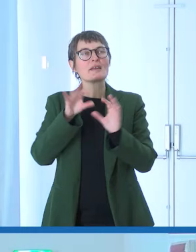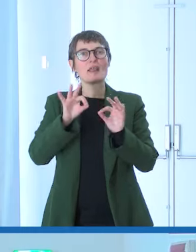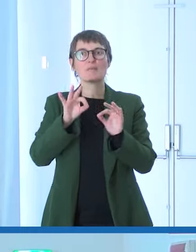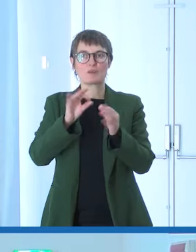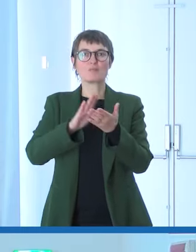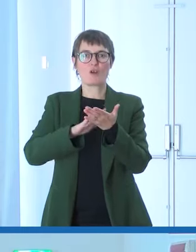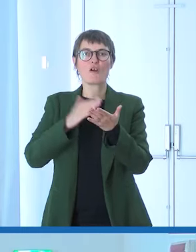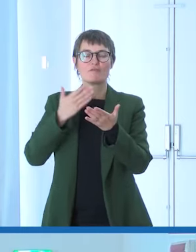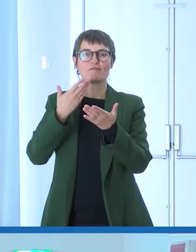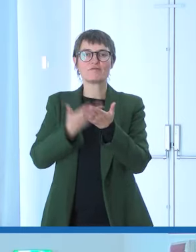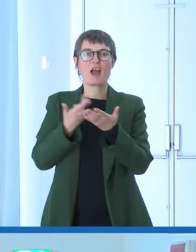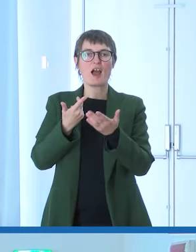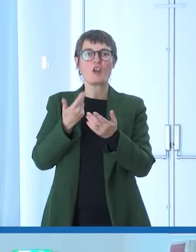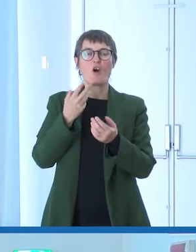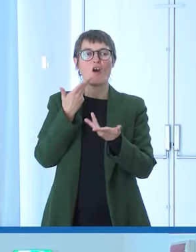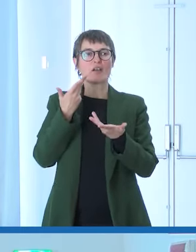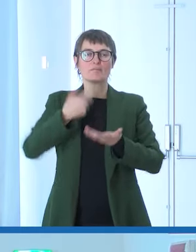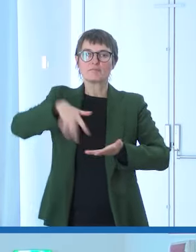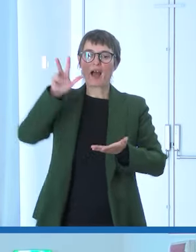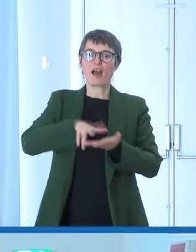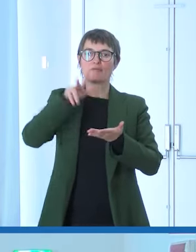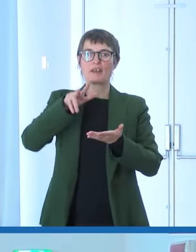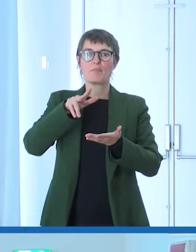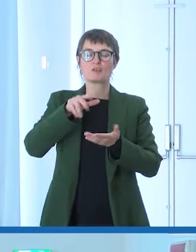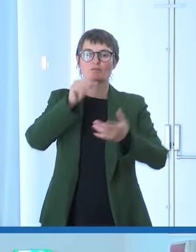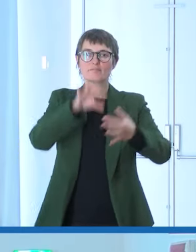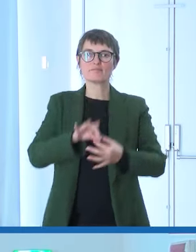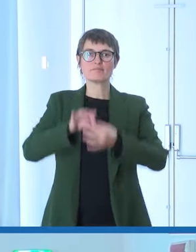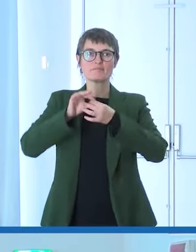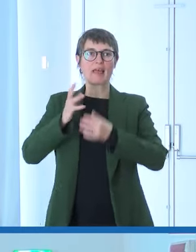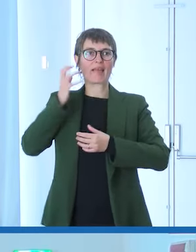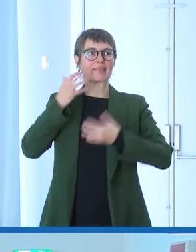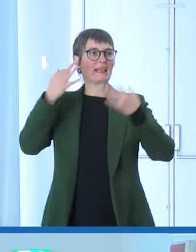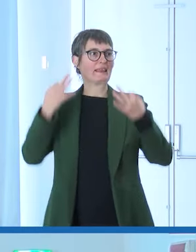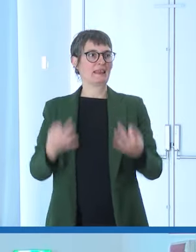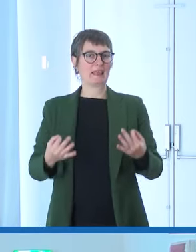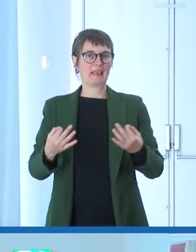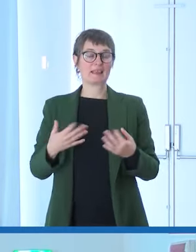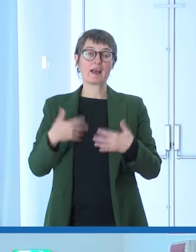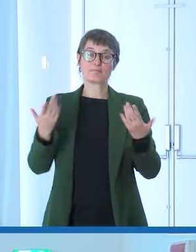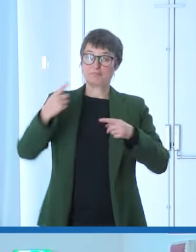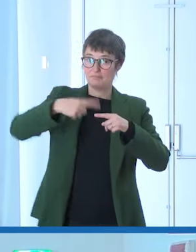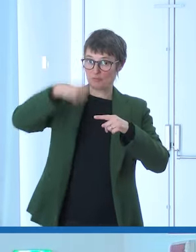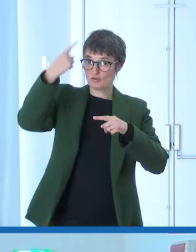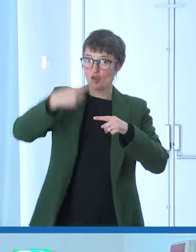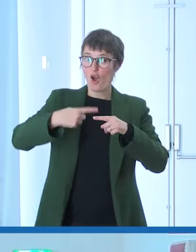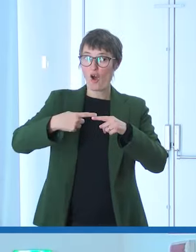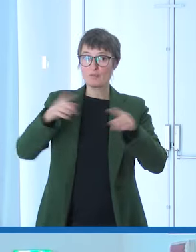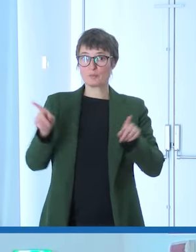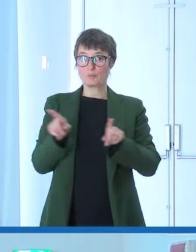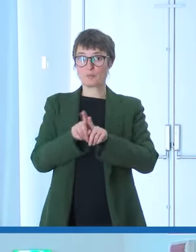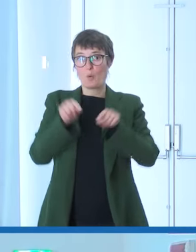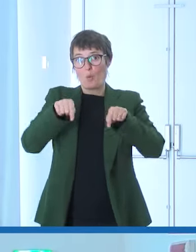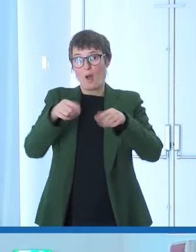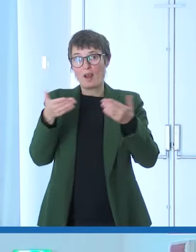sono anche l'identità dell'istituto stesso e quindi giornate come queste continuano a segnare il passo